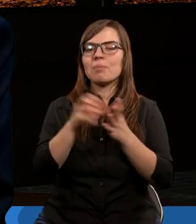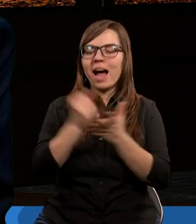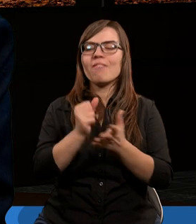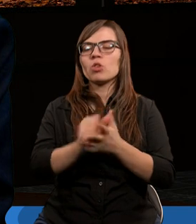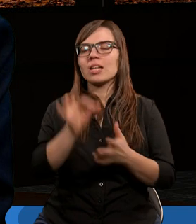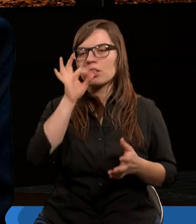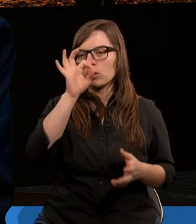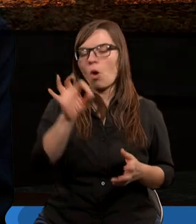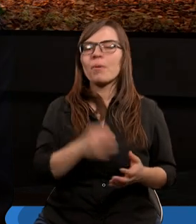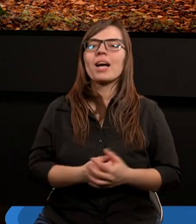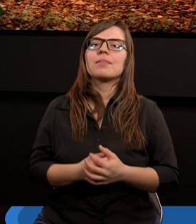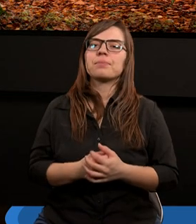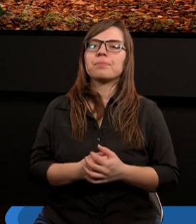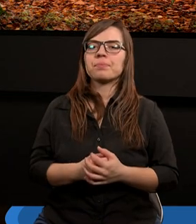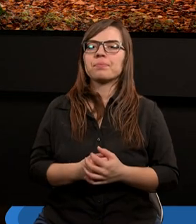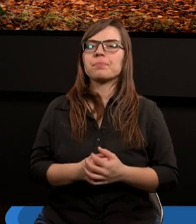prawo jest dobre.